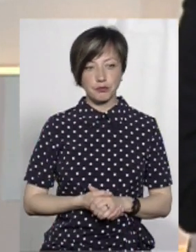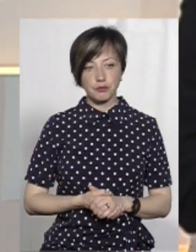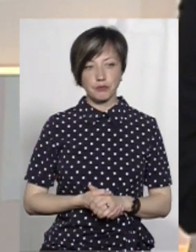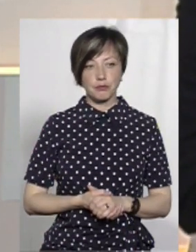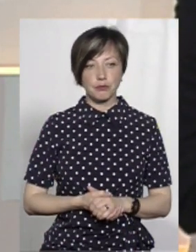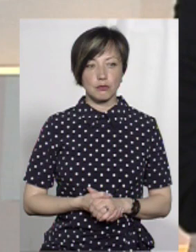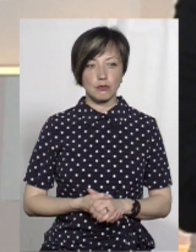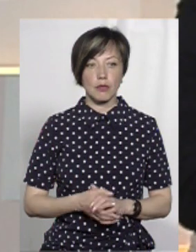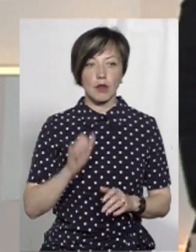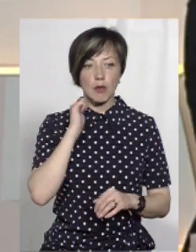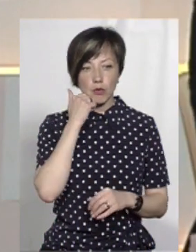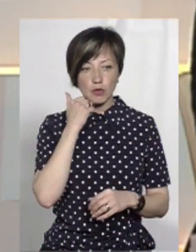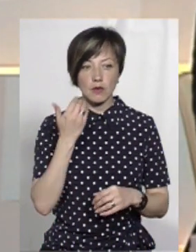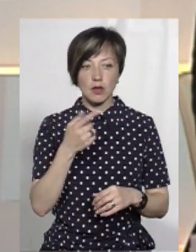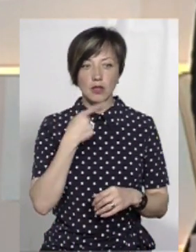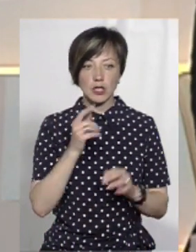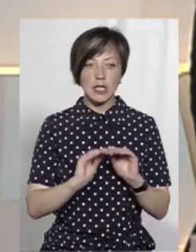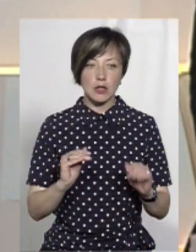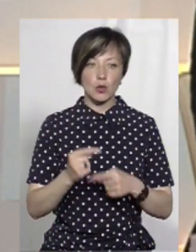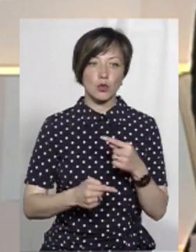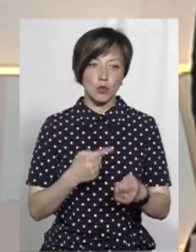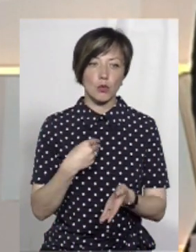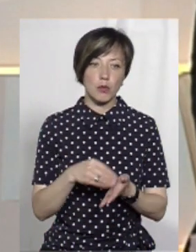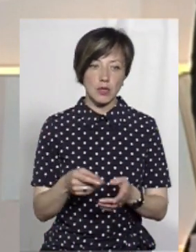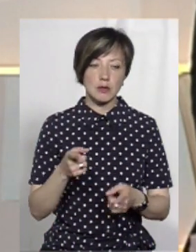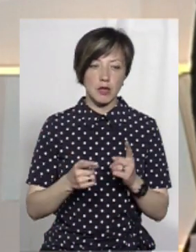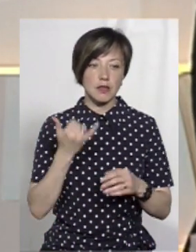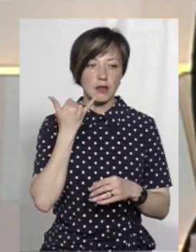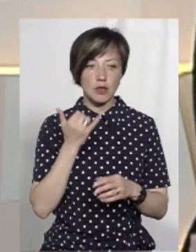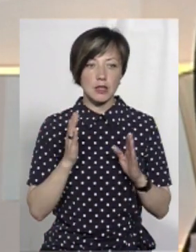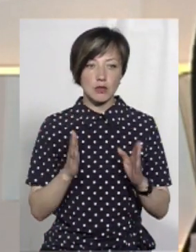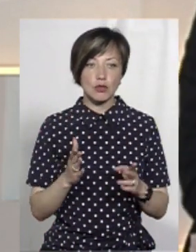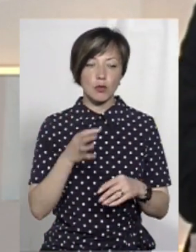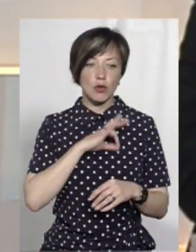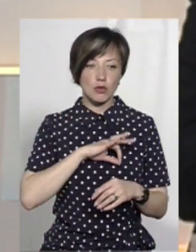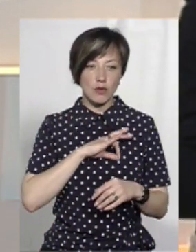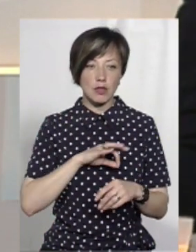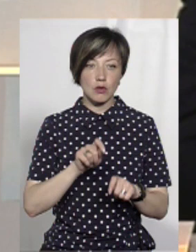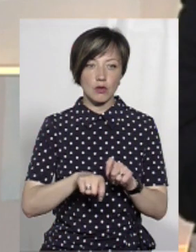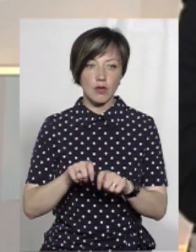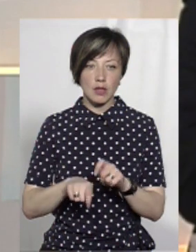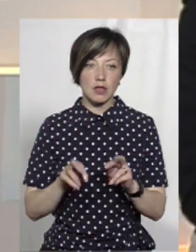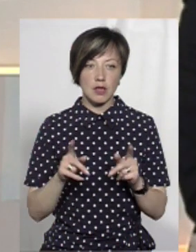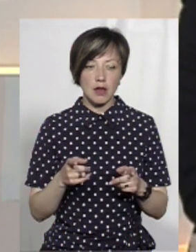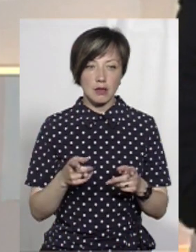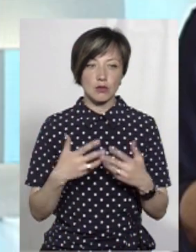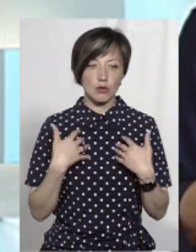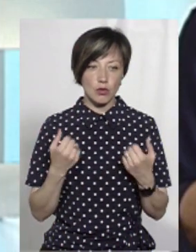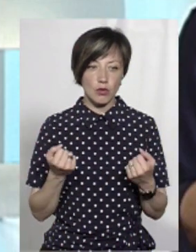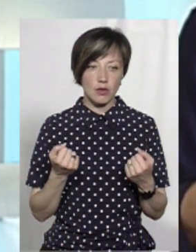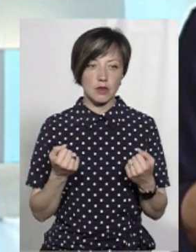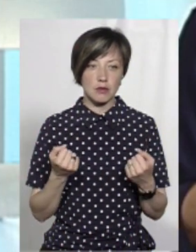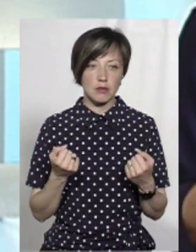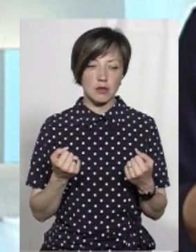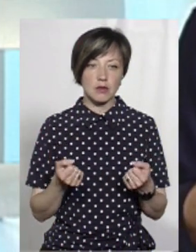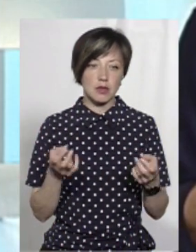мобільним зв'язком, тому що та бабуся, яка, ви кажете, діти і онуки їй купили, справді, тільки для того, щоб контролювати, як вона із здоров'ям,